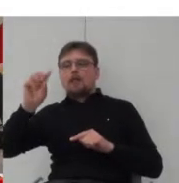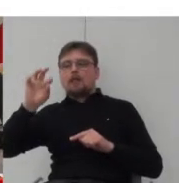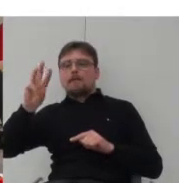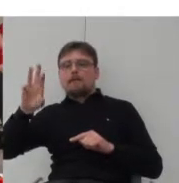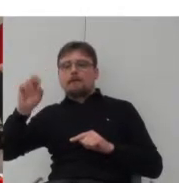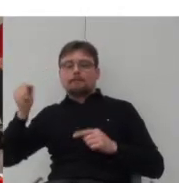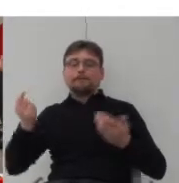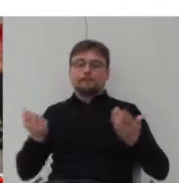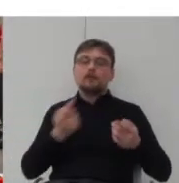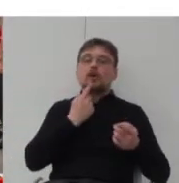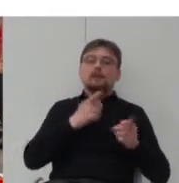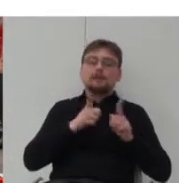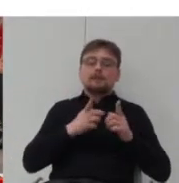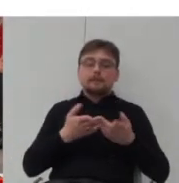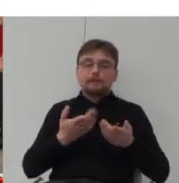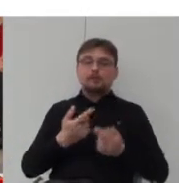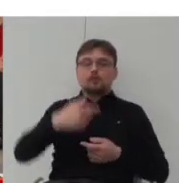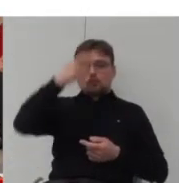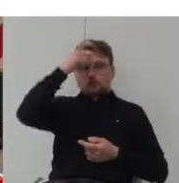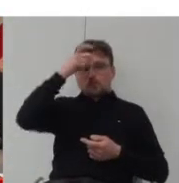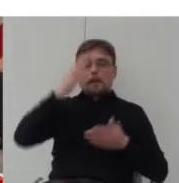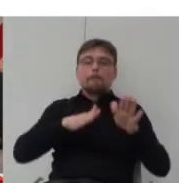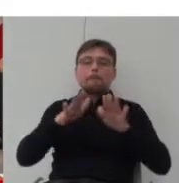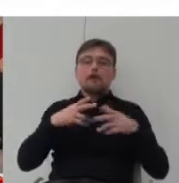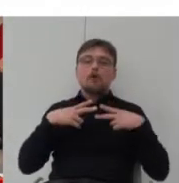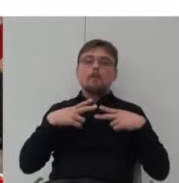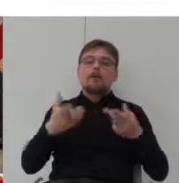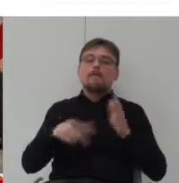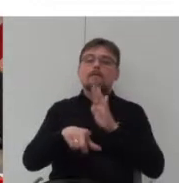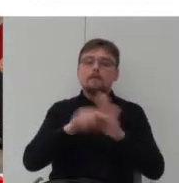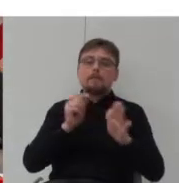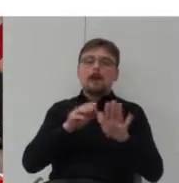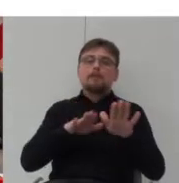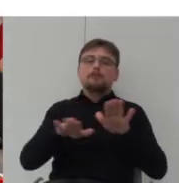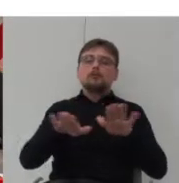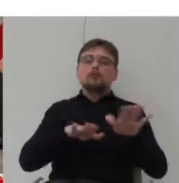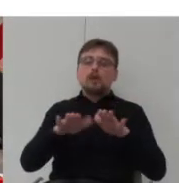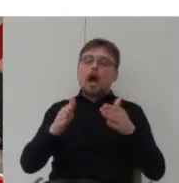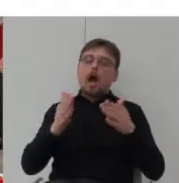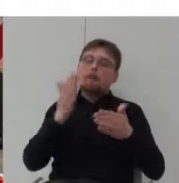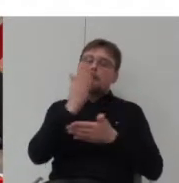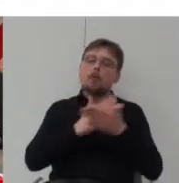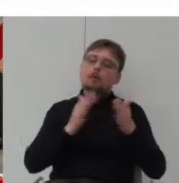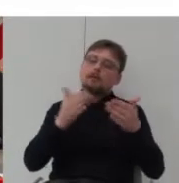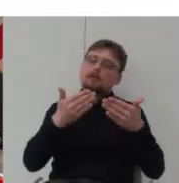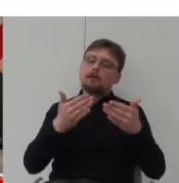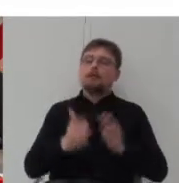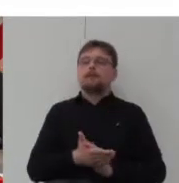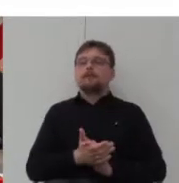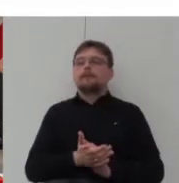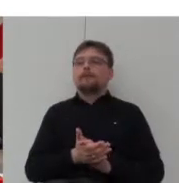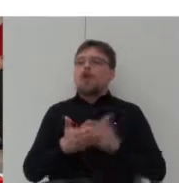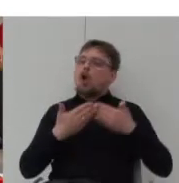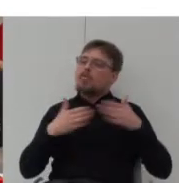że człowiek na miejscu odpoczynku woli wybierać takie przestrzenie pół zamknięte bardziej niż zupełnie